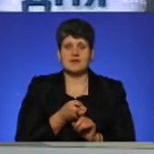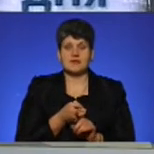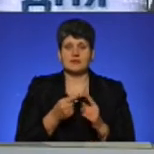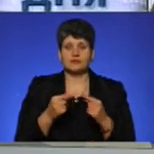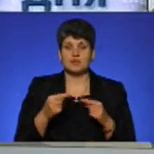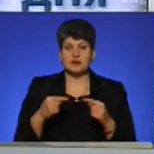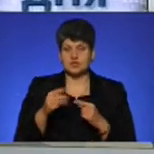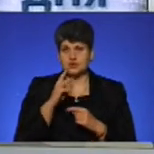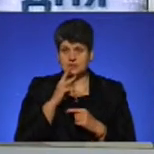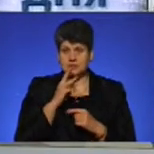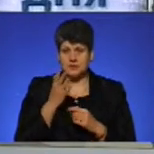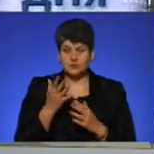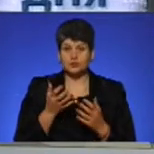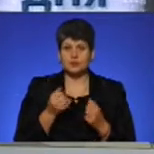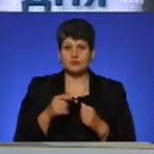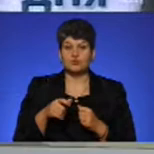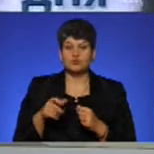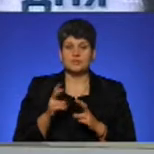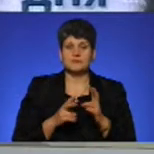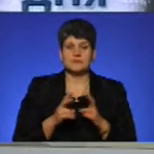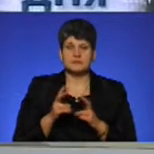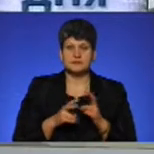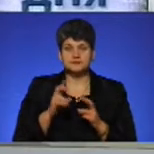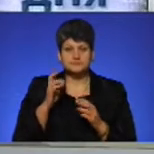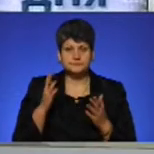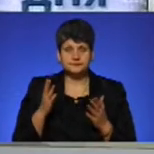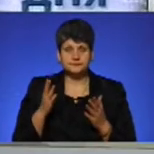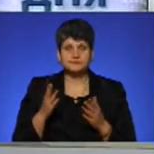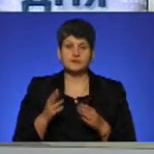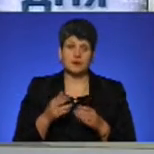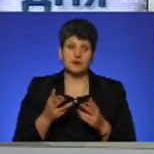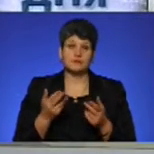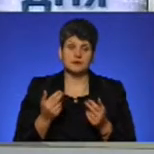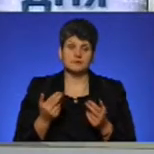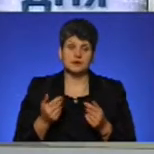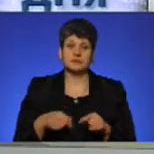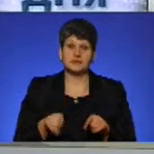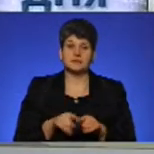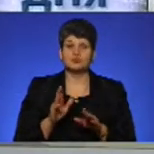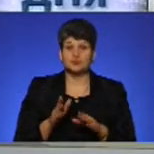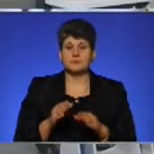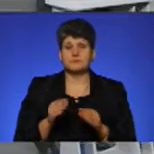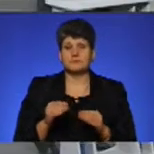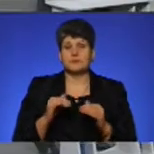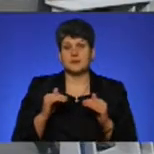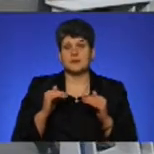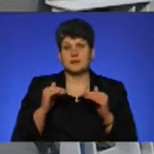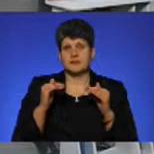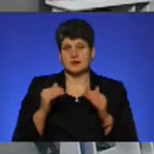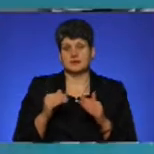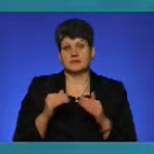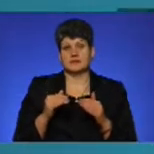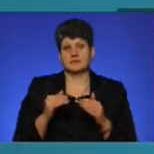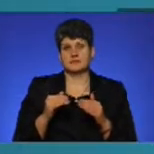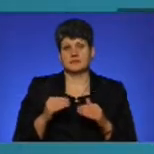інша заробітна плата, яку отримують люди на підприємстві комунальному, безперечно, ми так само будемо піднімати питання щодо підвищення вартості